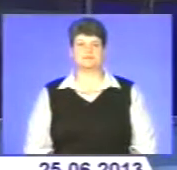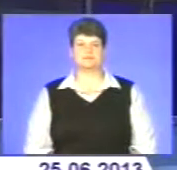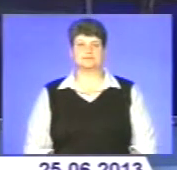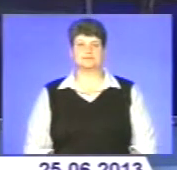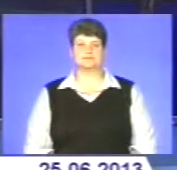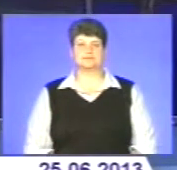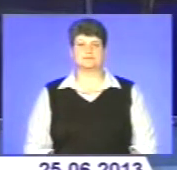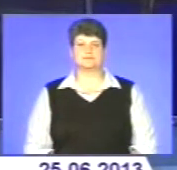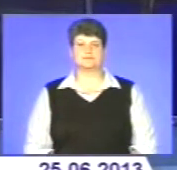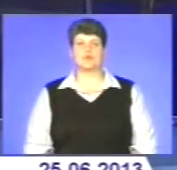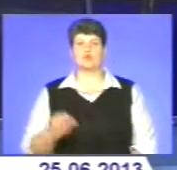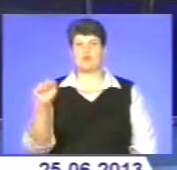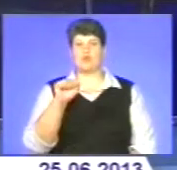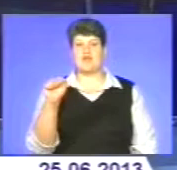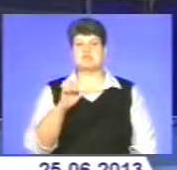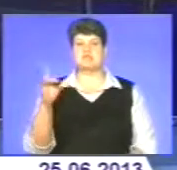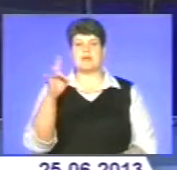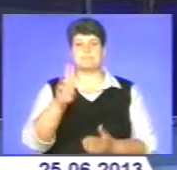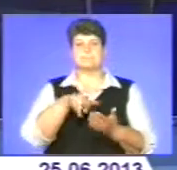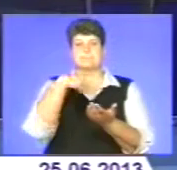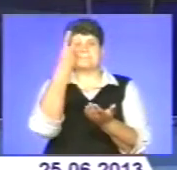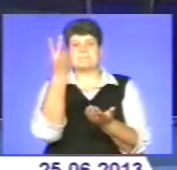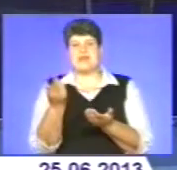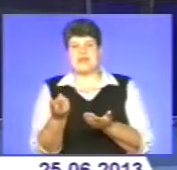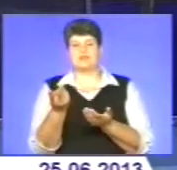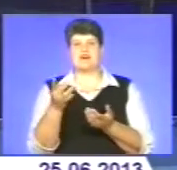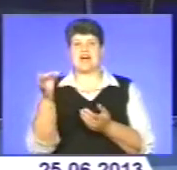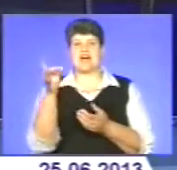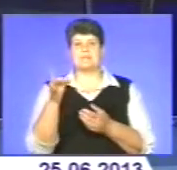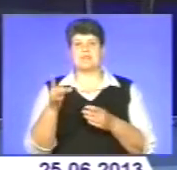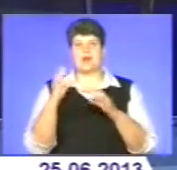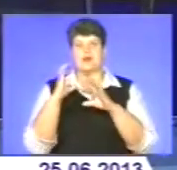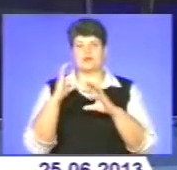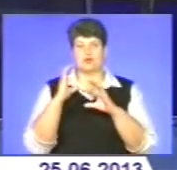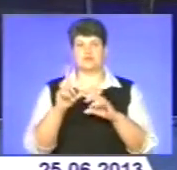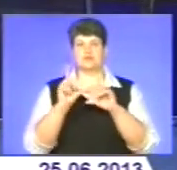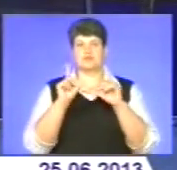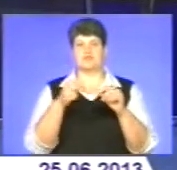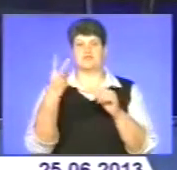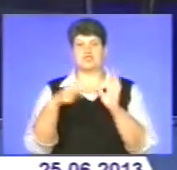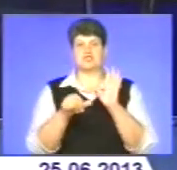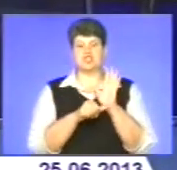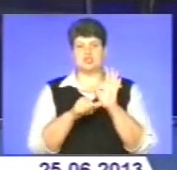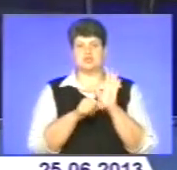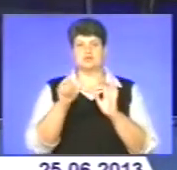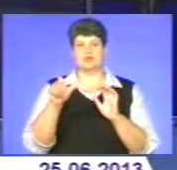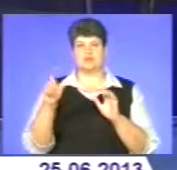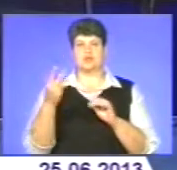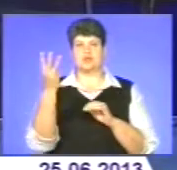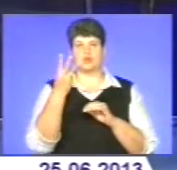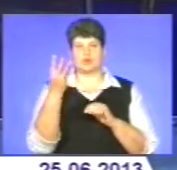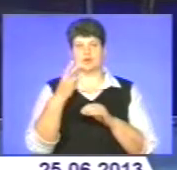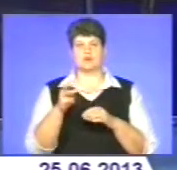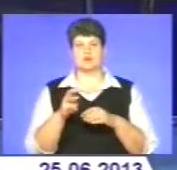У Теребовлянському районі перекинувся рейсовий автобус, який перевозив 26 пасажирів. Троє з них постраждали.